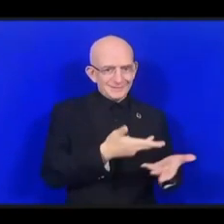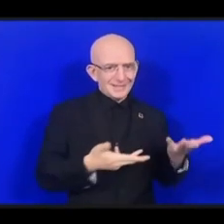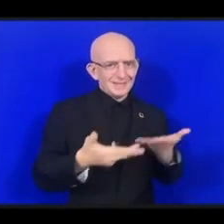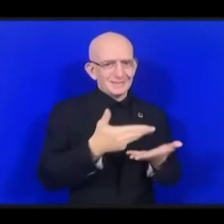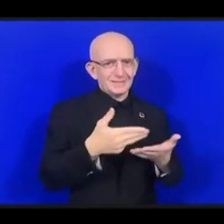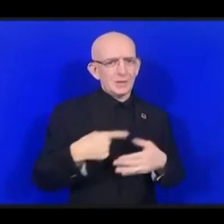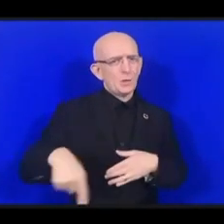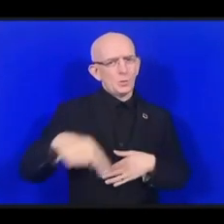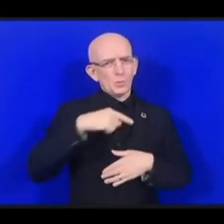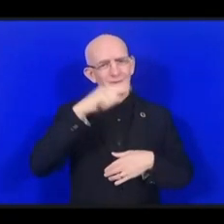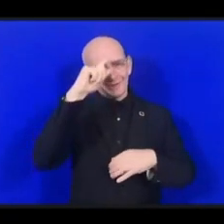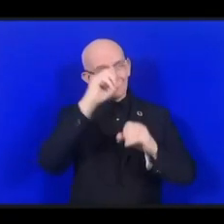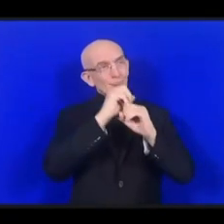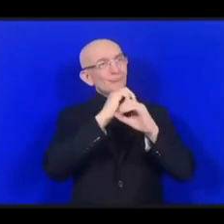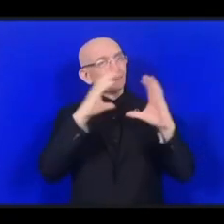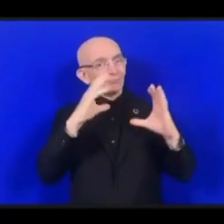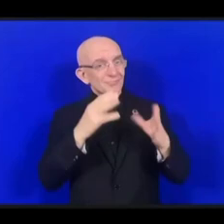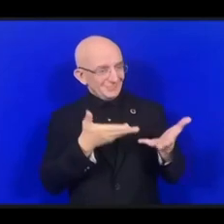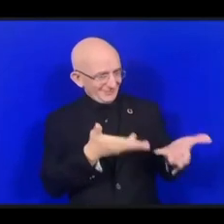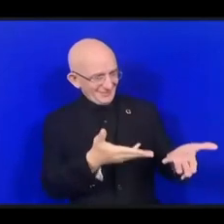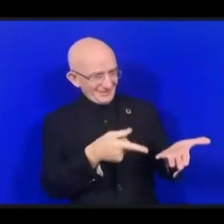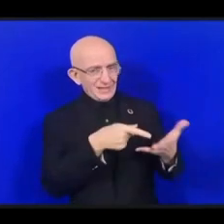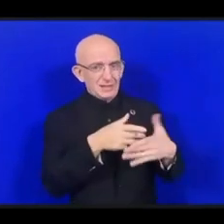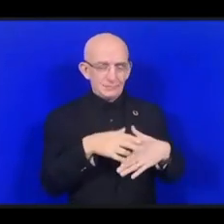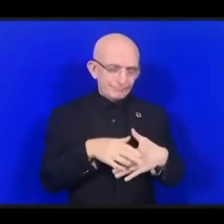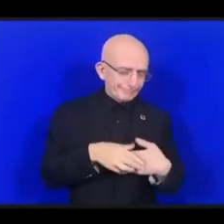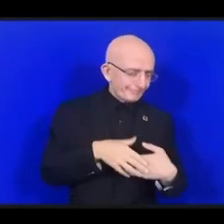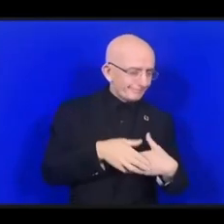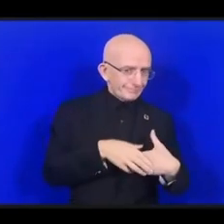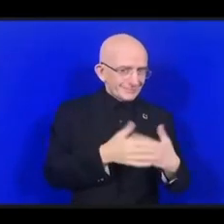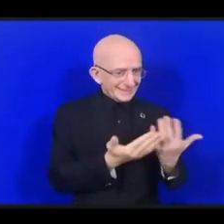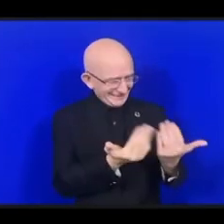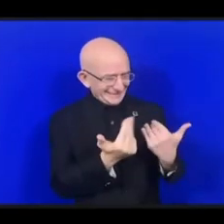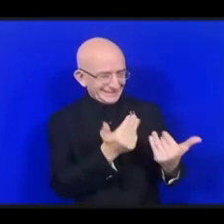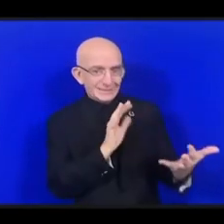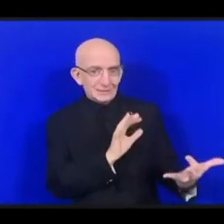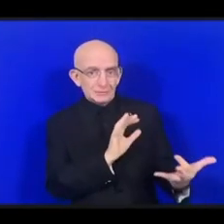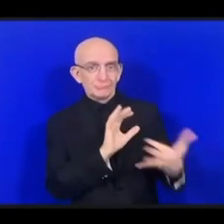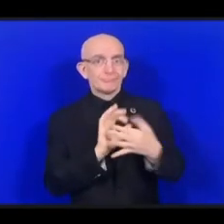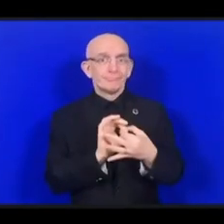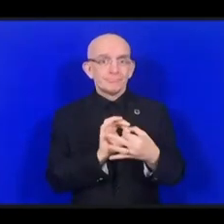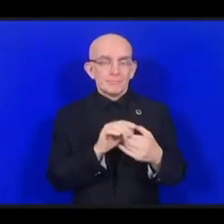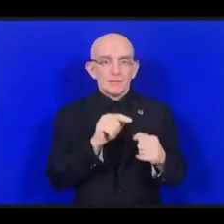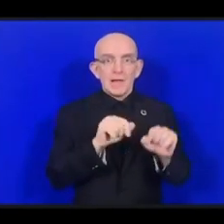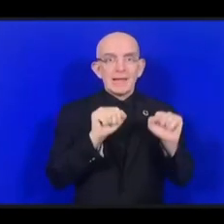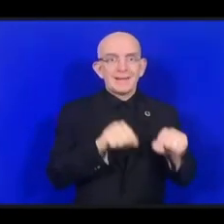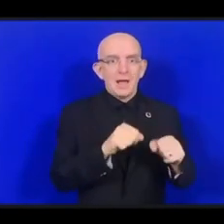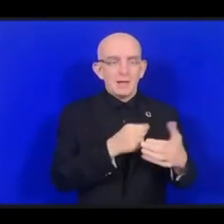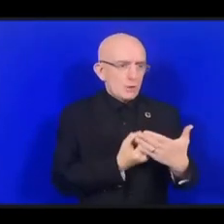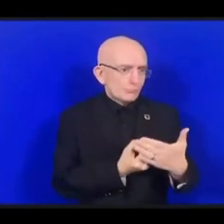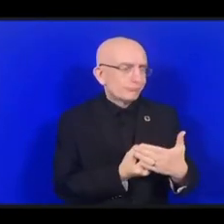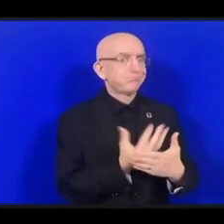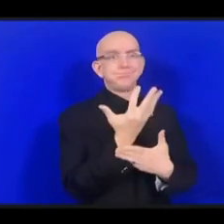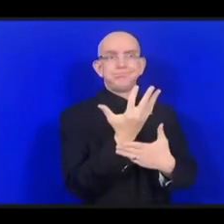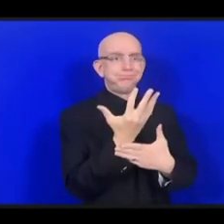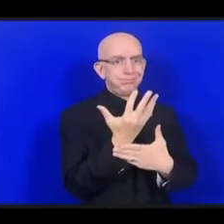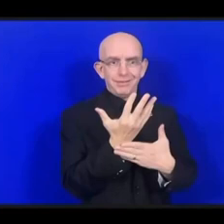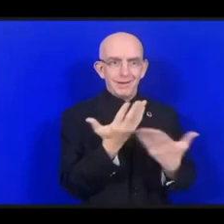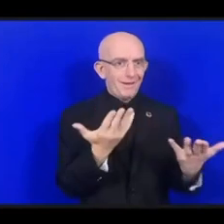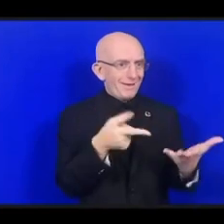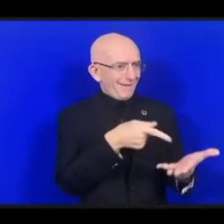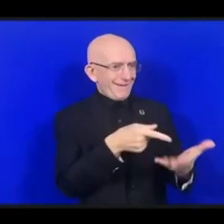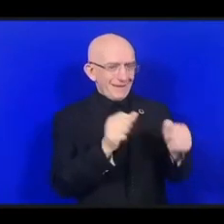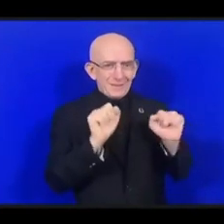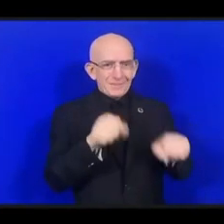Интернет действительно обладает возможностью раскрытия потенциала всех. Для этого